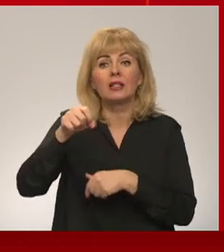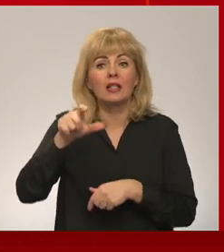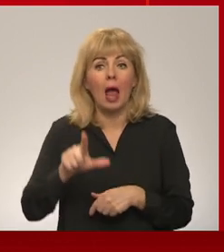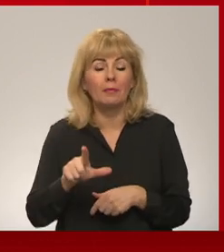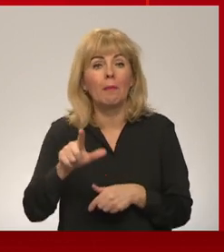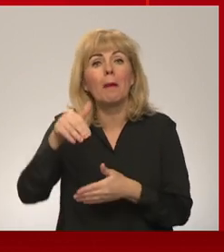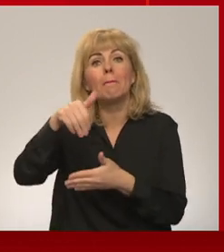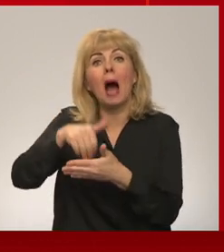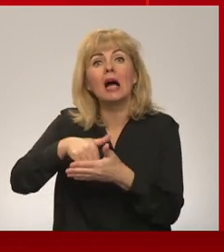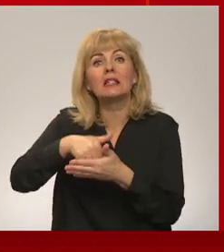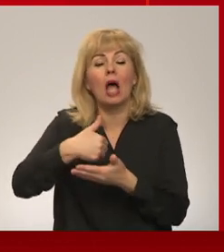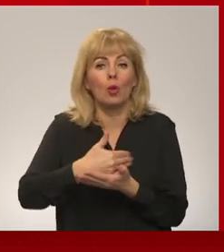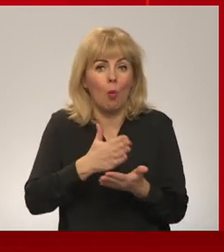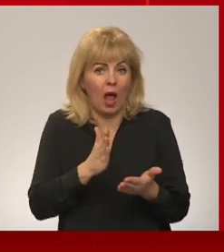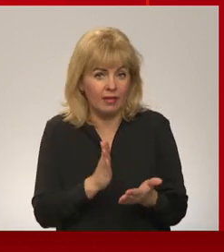pasta nodaļas.